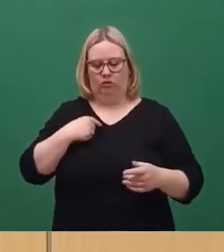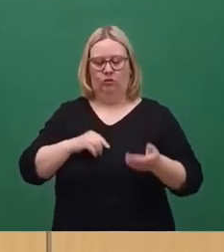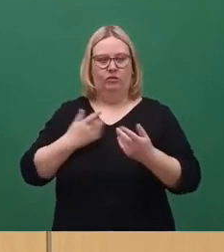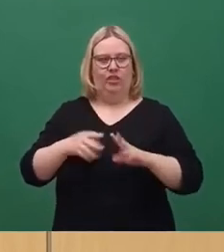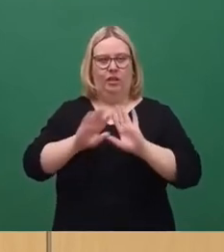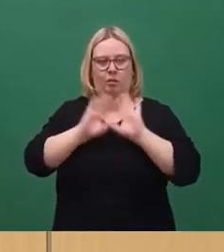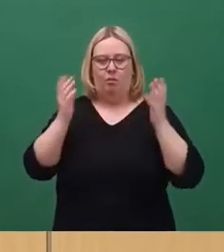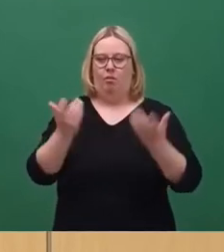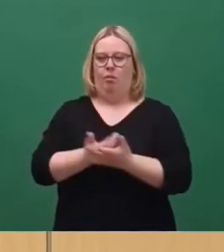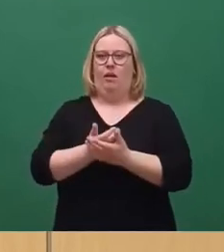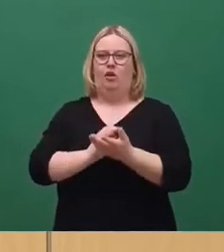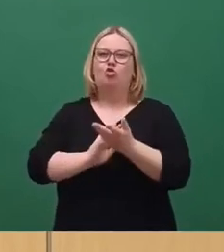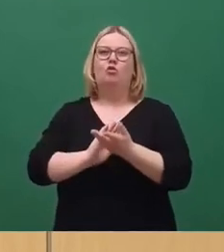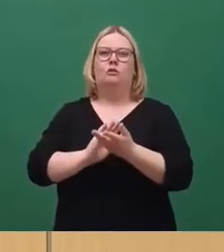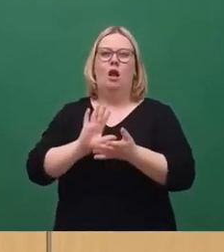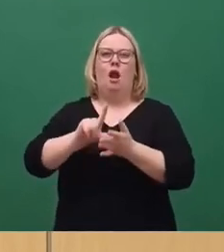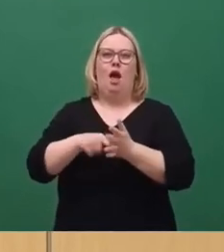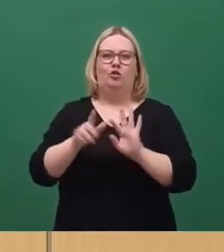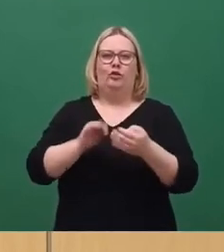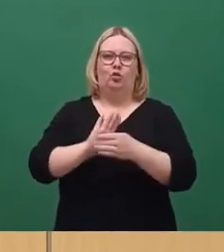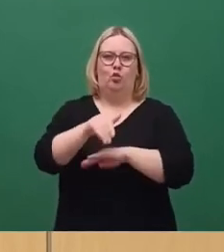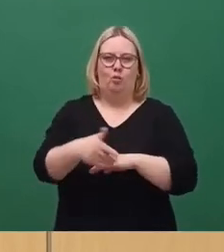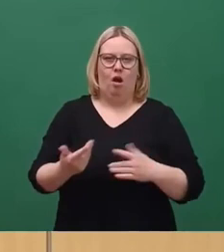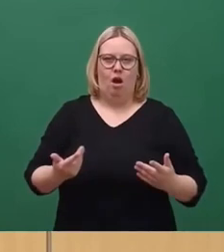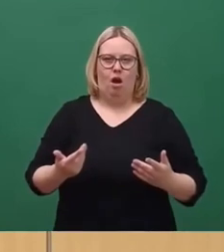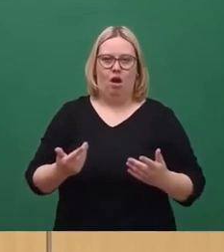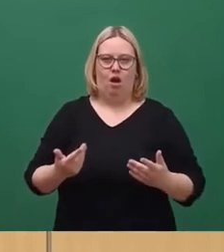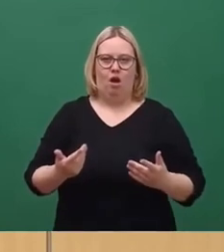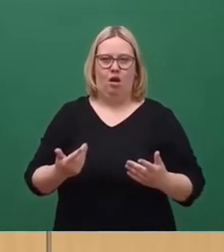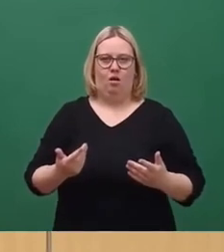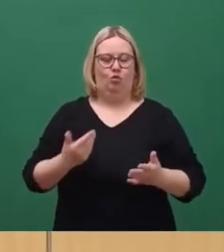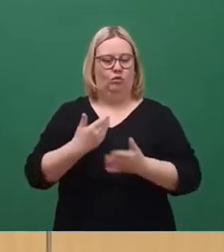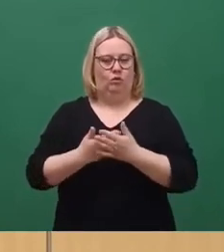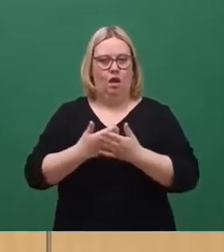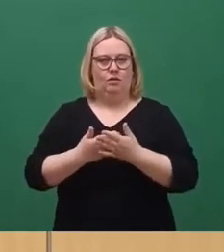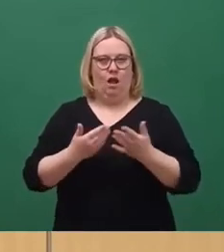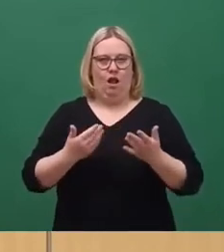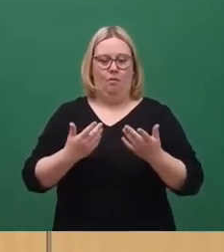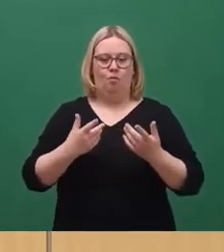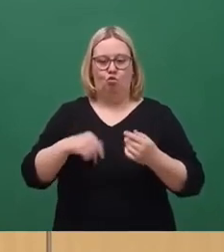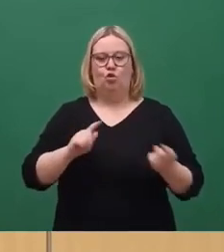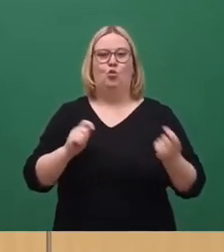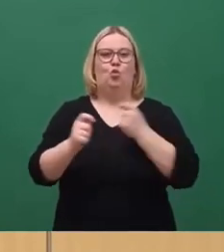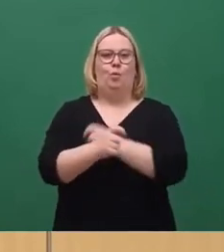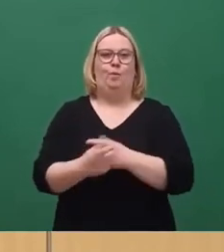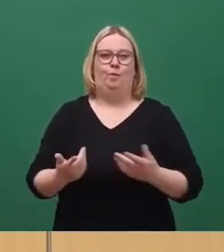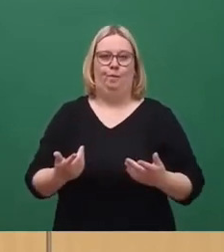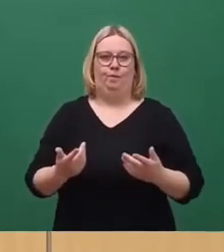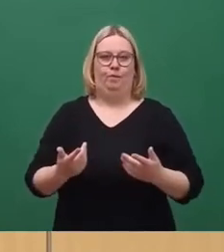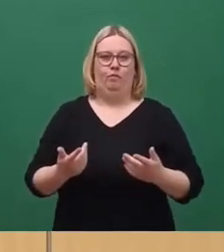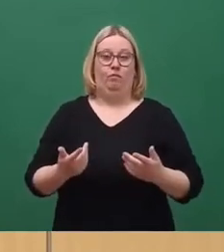Erdballs uns ernähren und bewegen und deswegen wird es Änderungen geben. Ich kann es in einem Satz